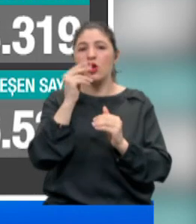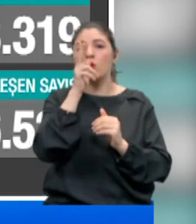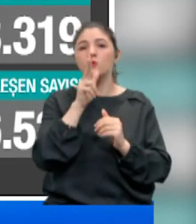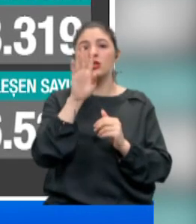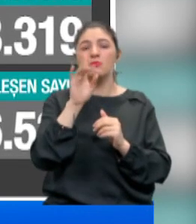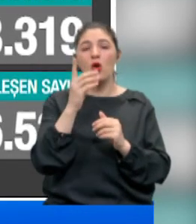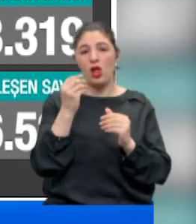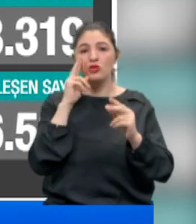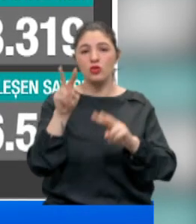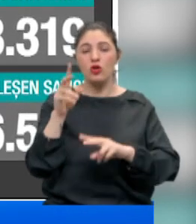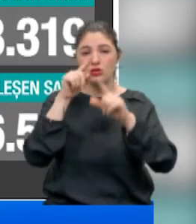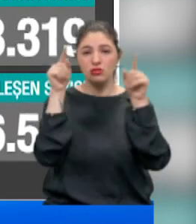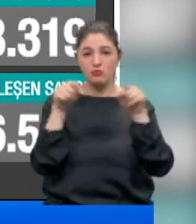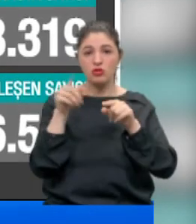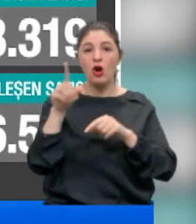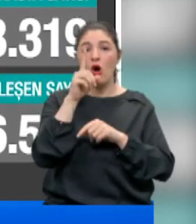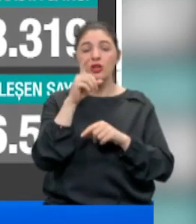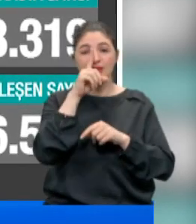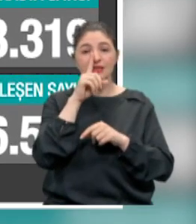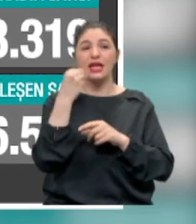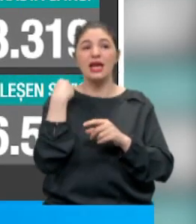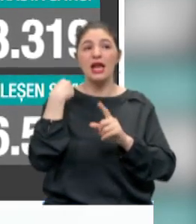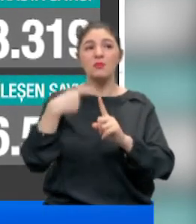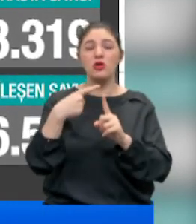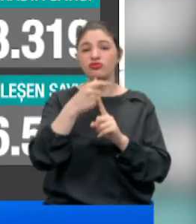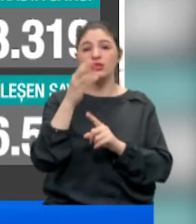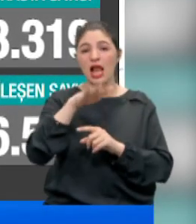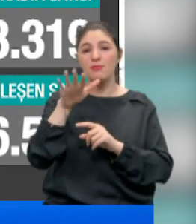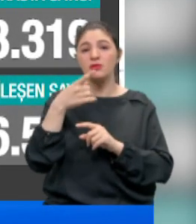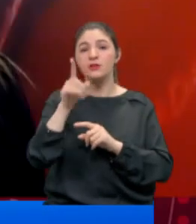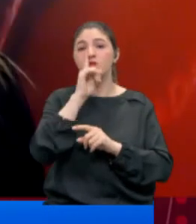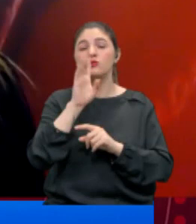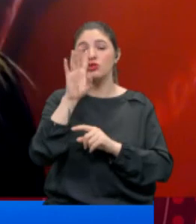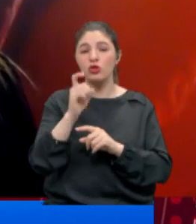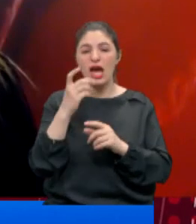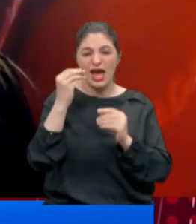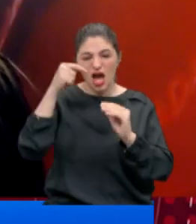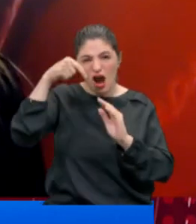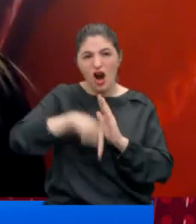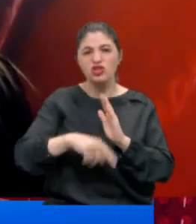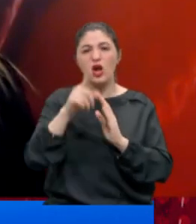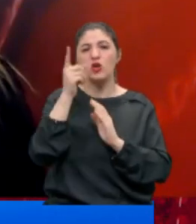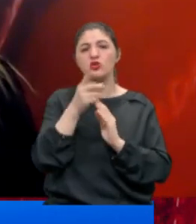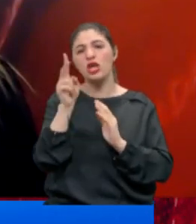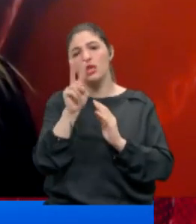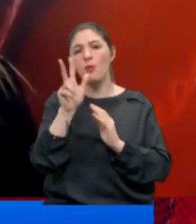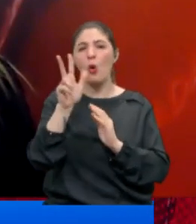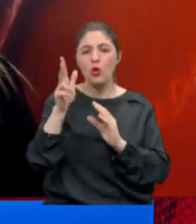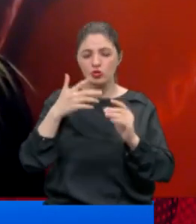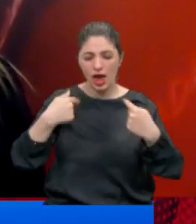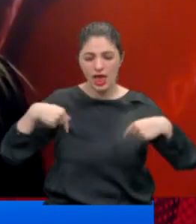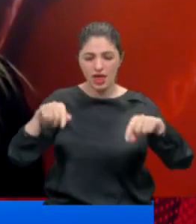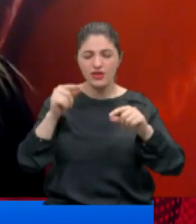341 olarak yansıdı tabloya. 19 Nisan'da yeni vaka sayısı 55.149. En aşağı bir %20-30 kadar